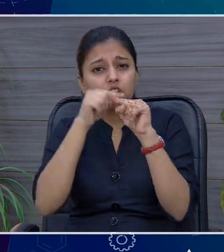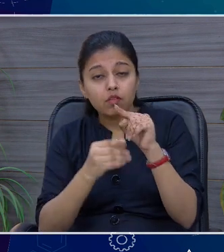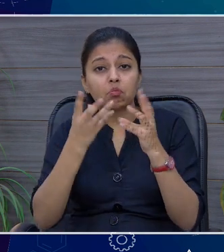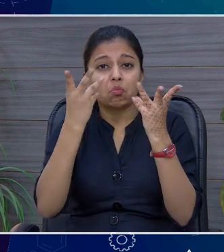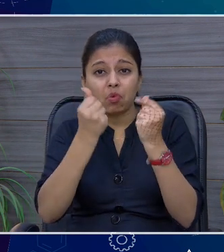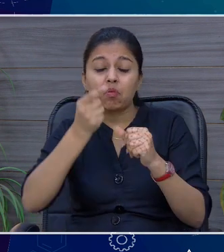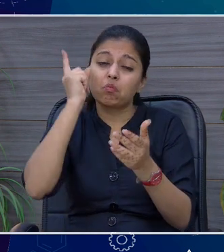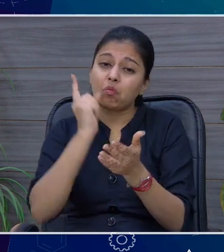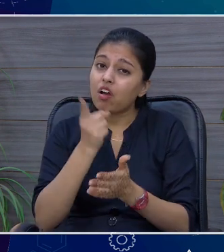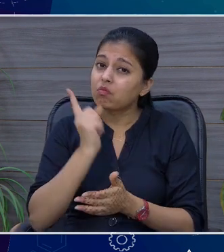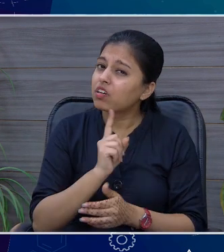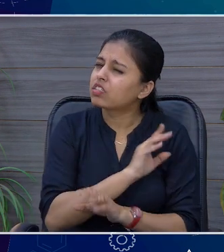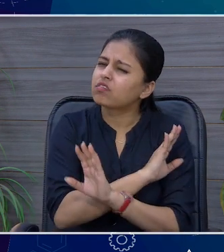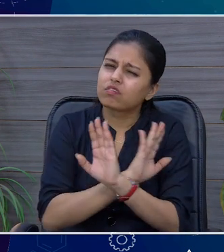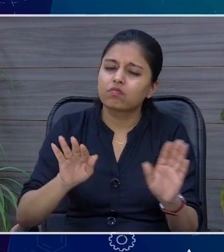रहने हैं।